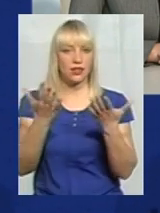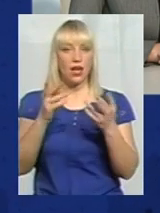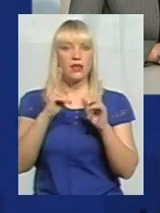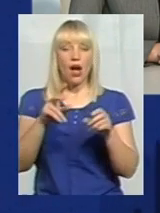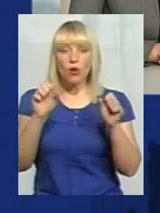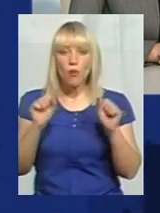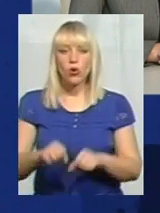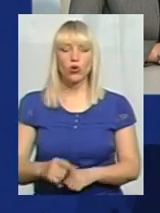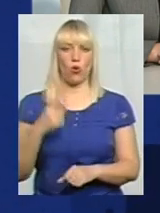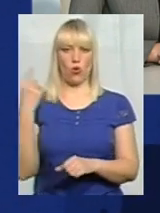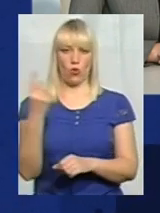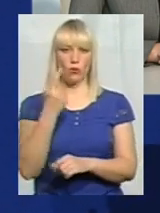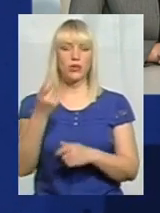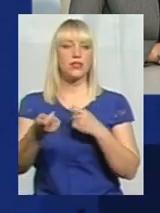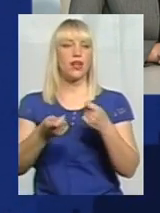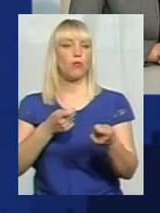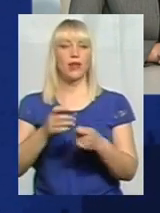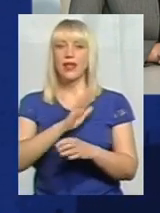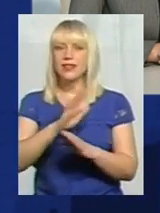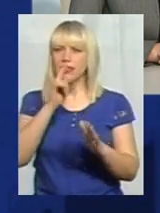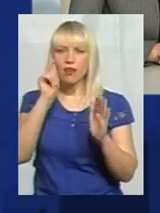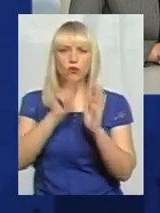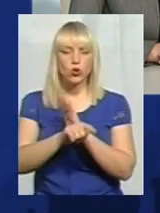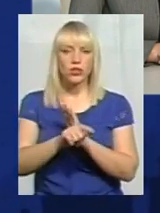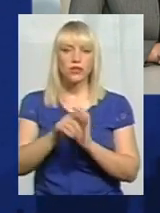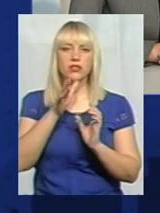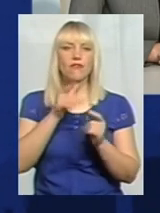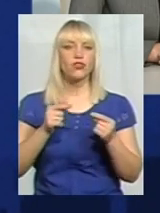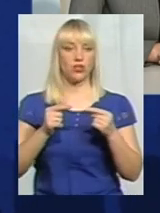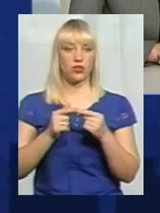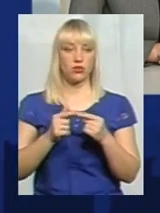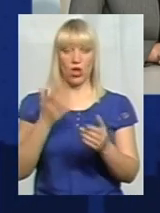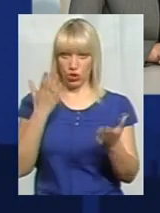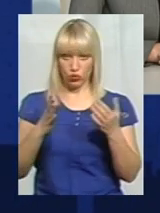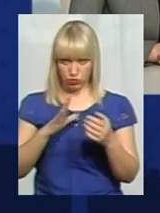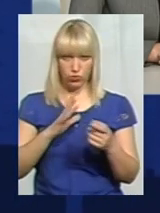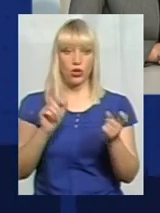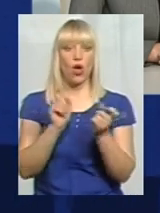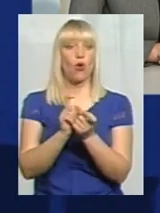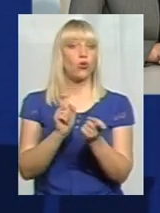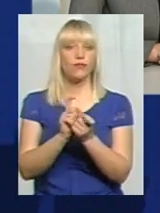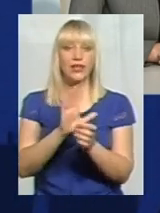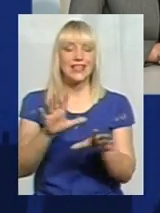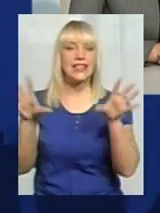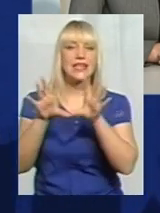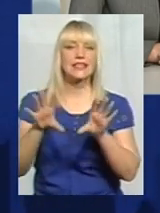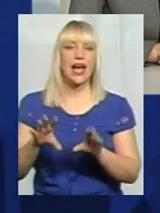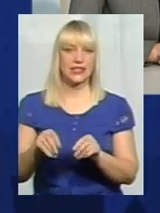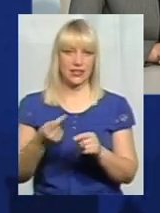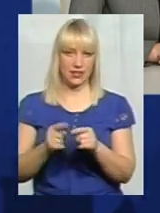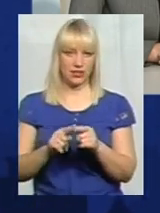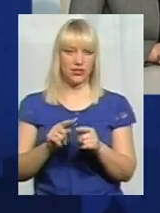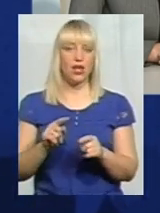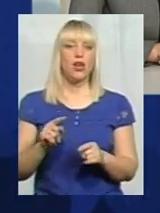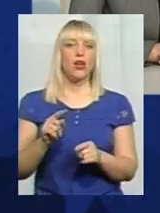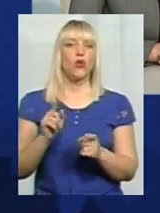управління не втрутитися вчасно? Якщо були конфлікти, не загасити їх? Яка ж тоді у